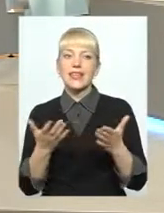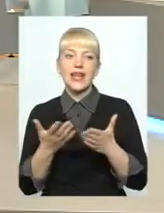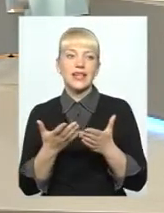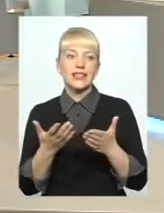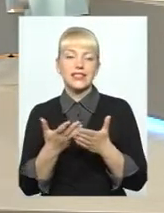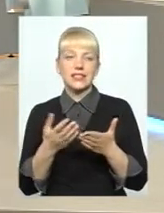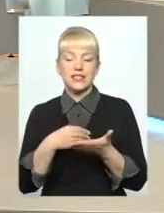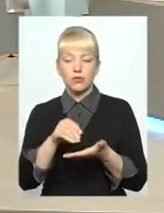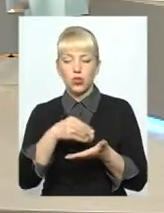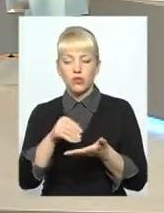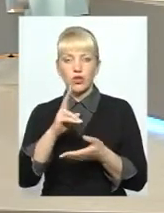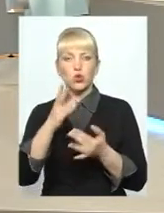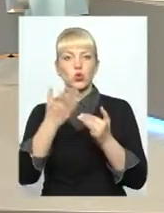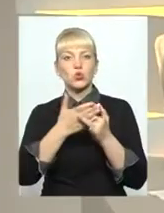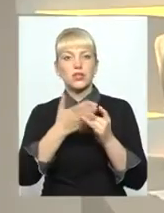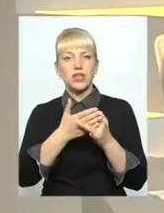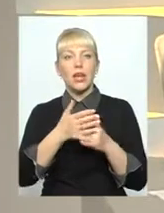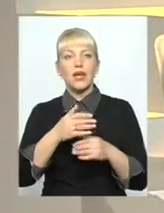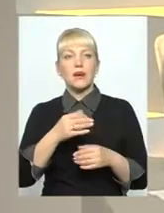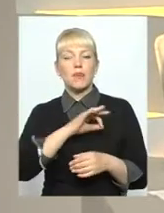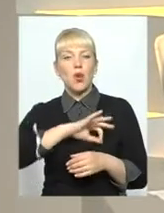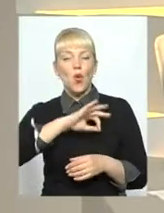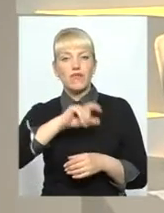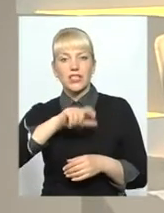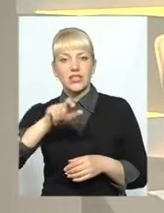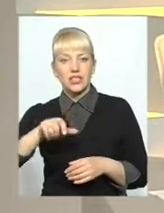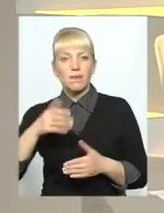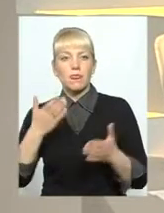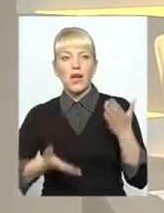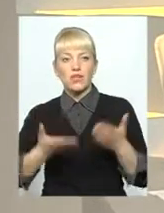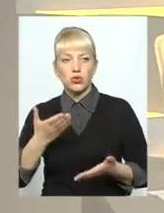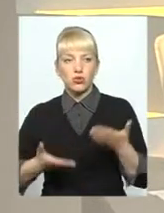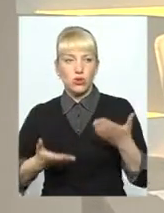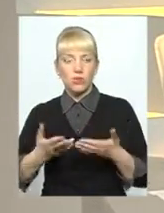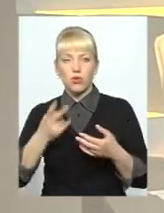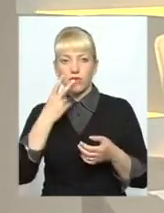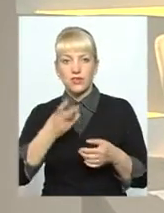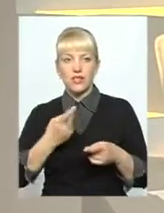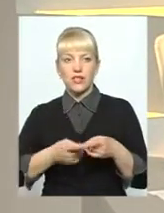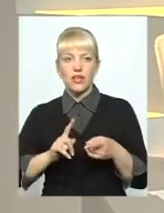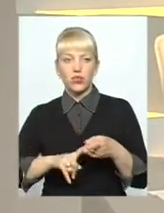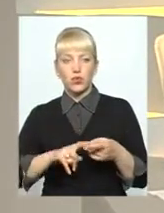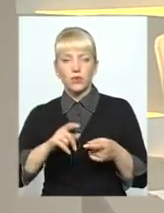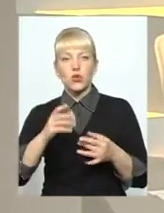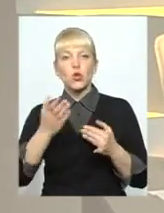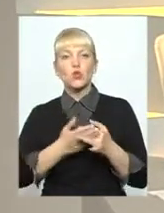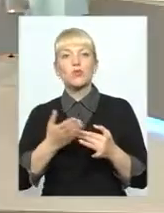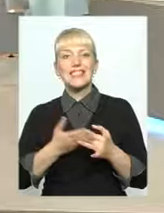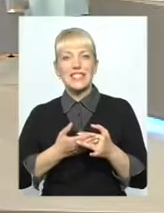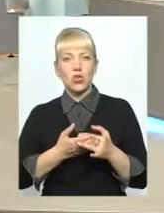за споживачів-субсидіантів, за пільговиків. І якщо поглянути на цю субсидію,